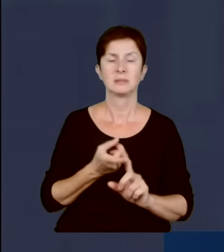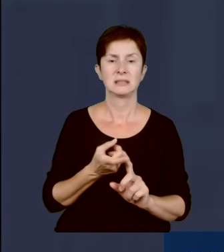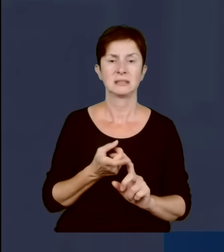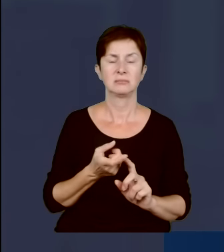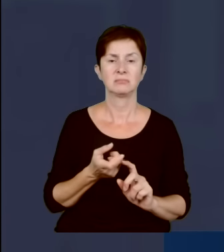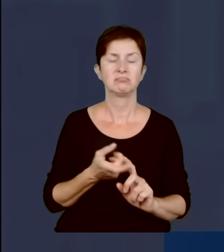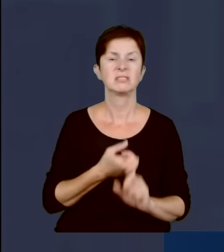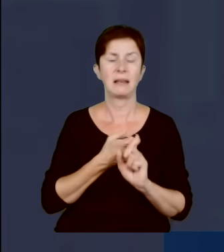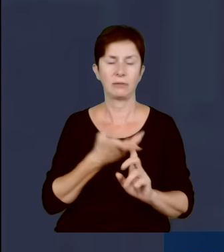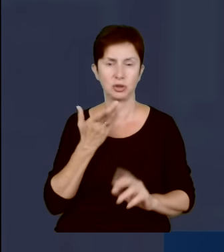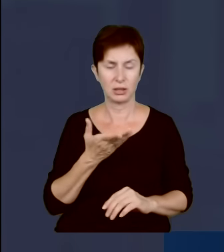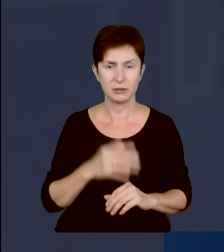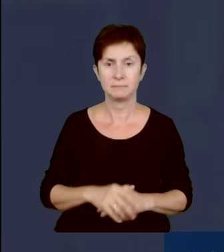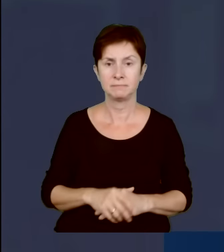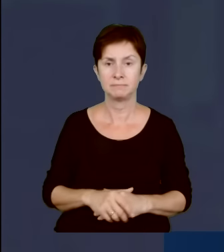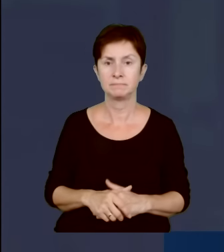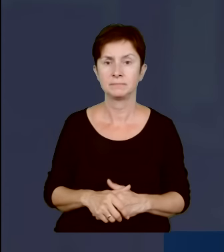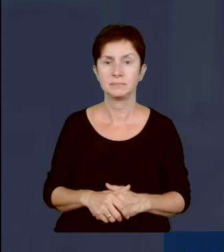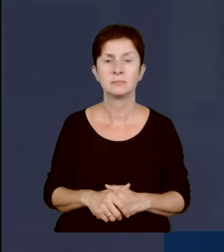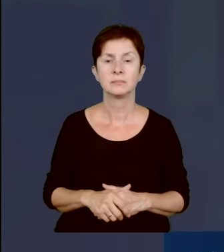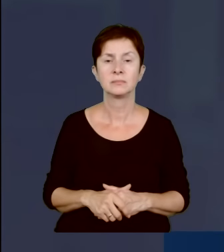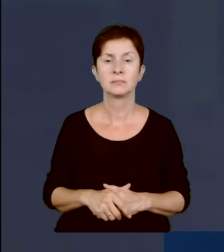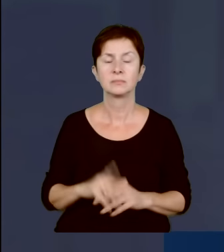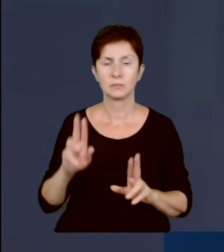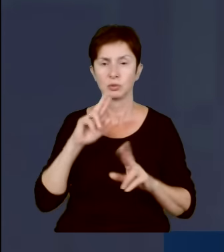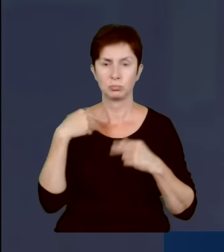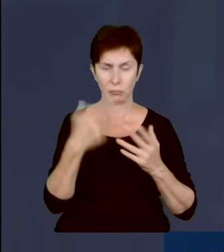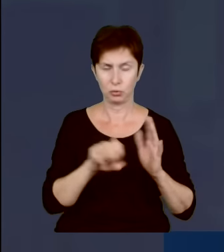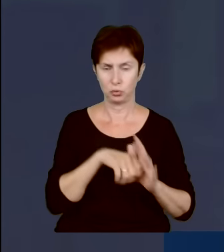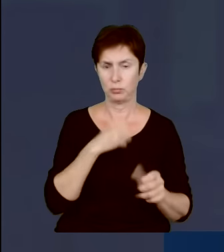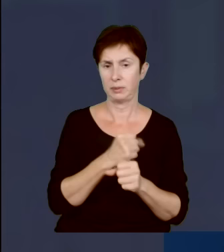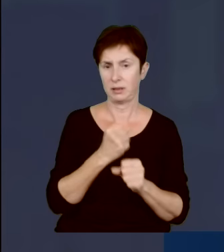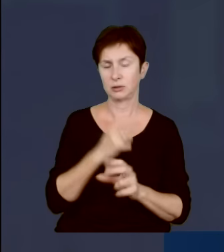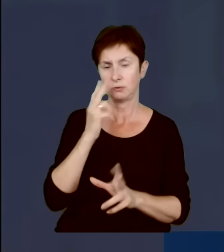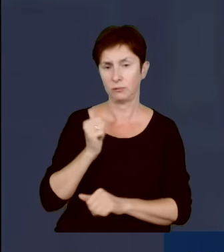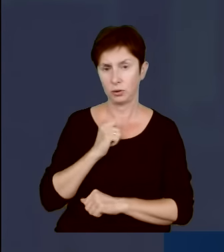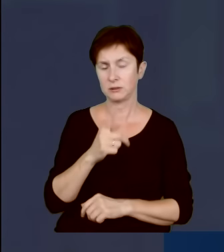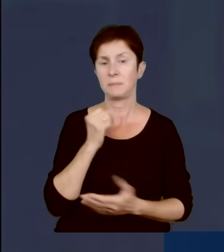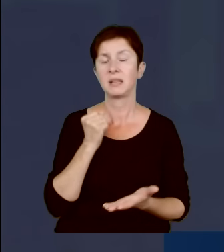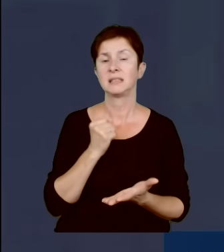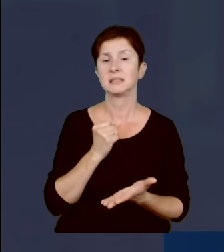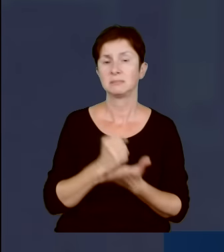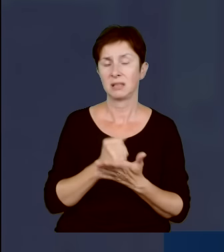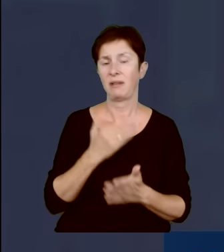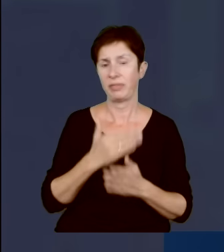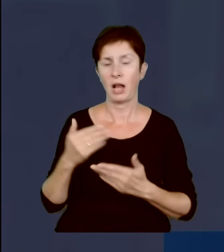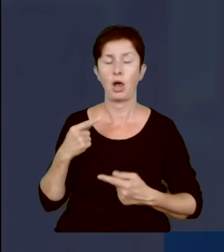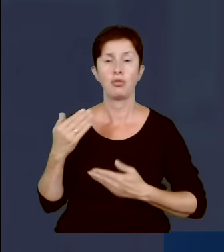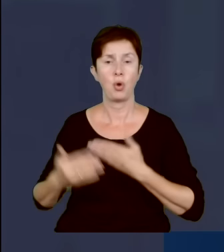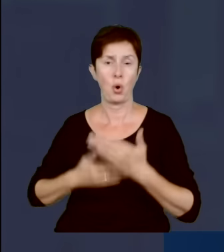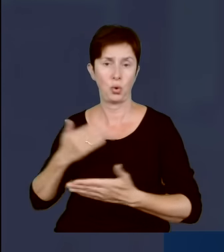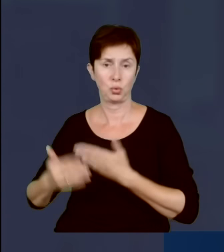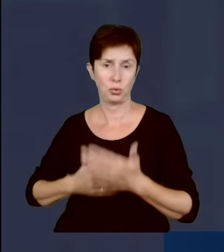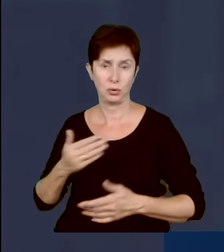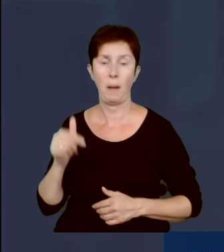informowana opinia publiczna, oni wrócili do służby. Sprawa wciąż jest w toku. Powinna być też